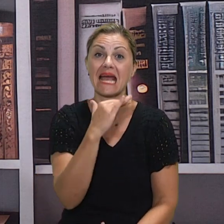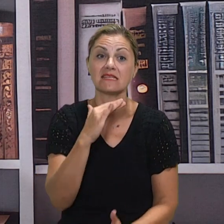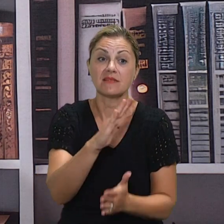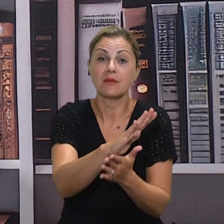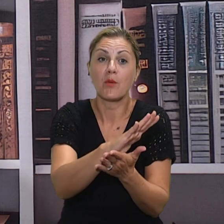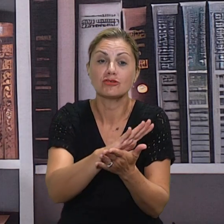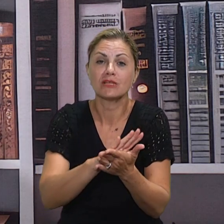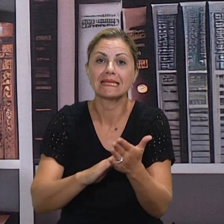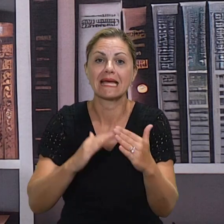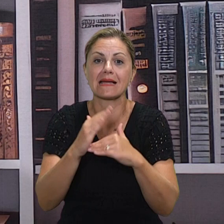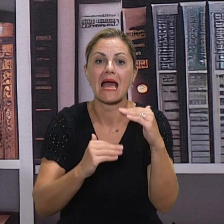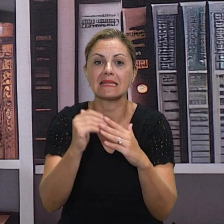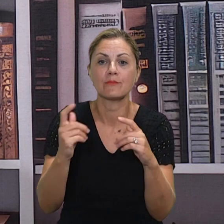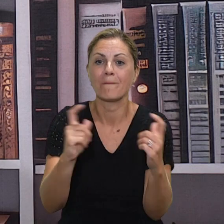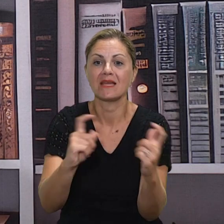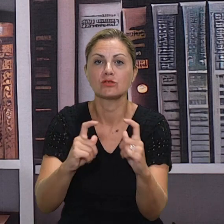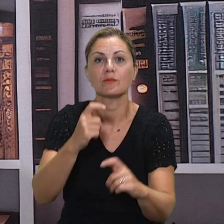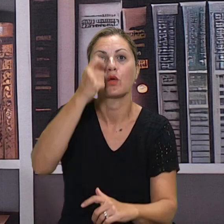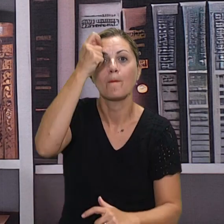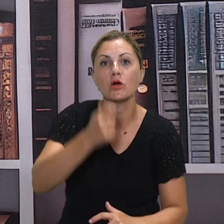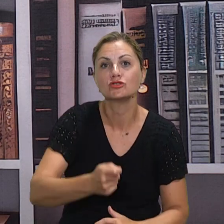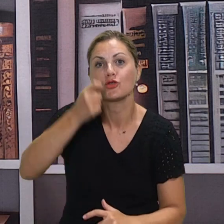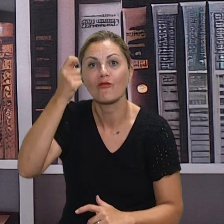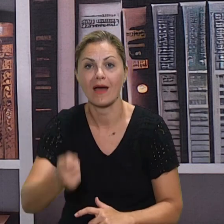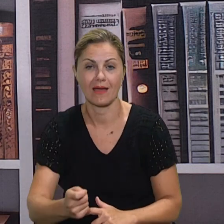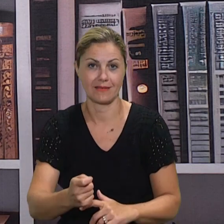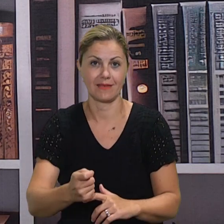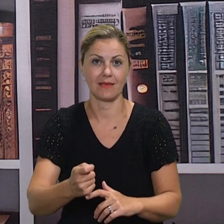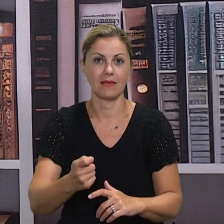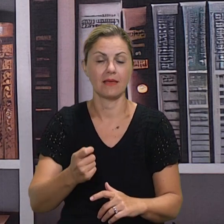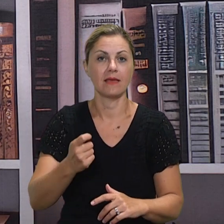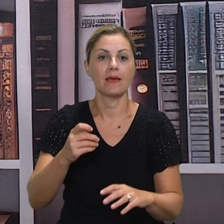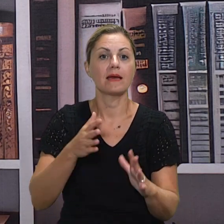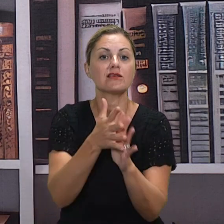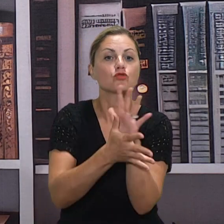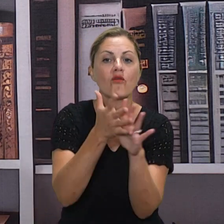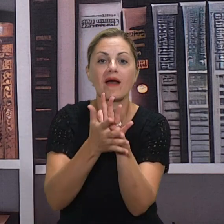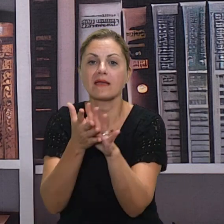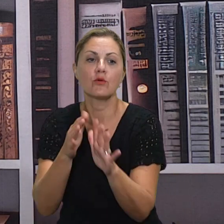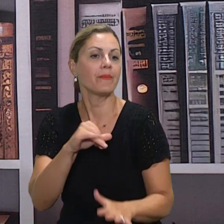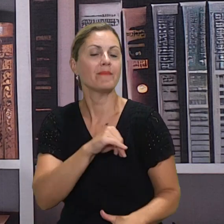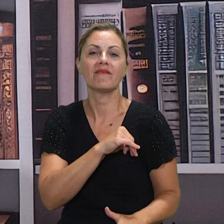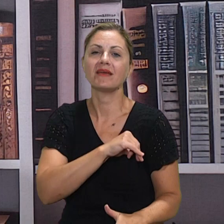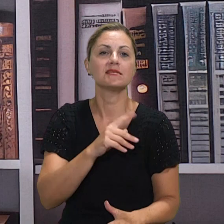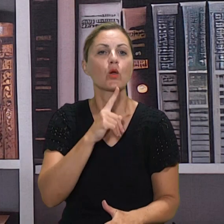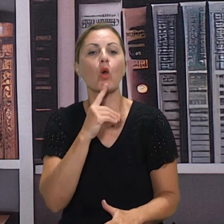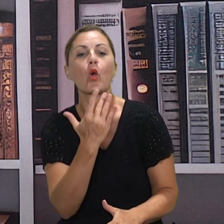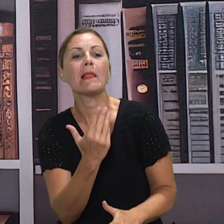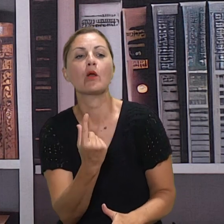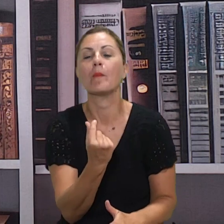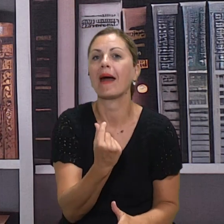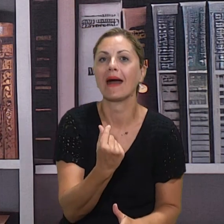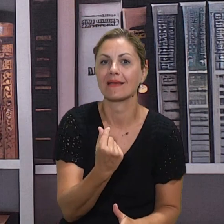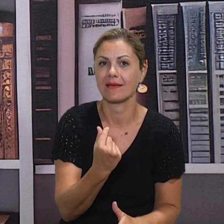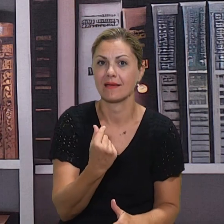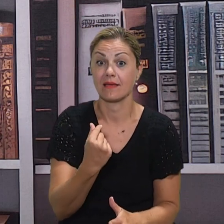međusobno, poštujemo razlike, različite financijske situacije. U mojom razredu nikad nećete čuti da se